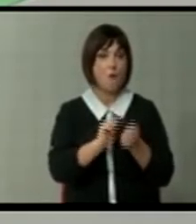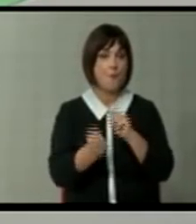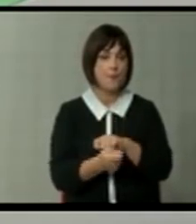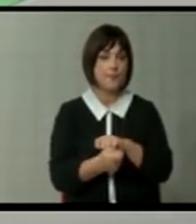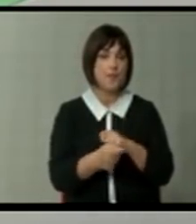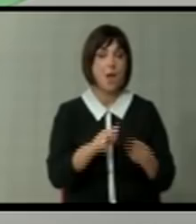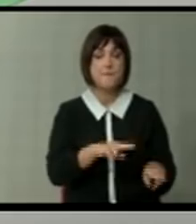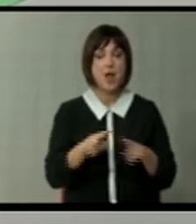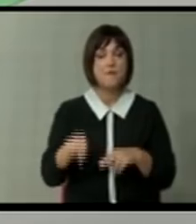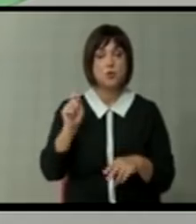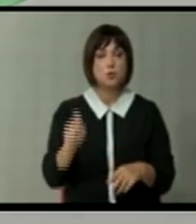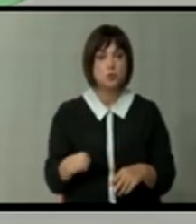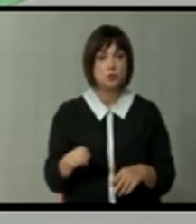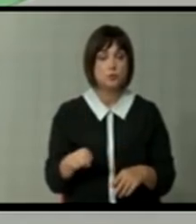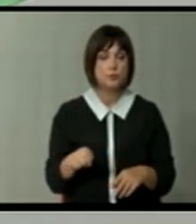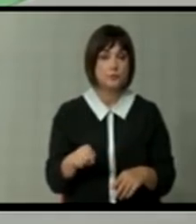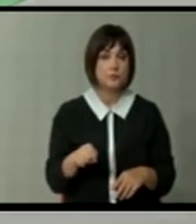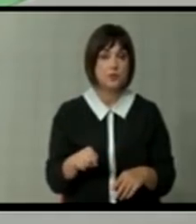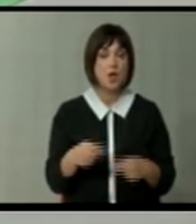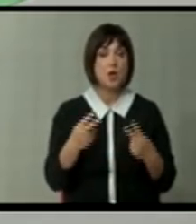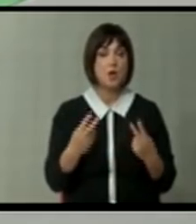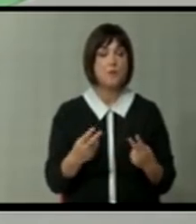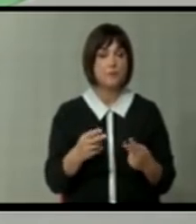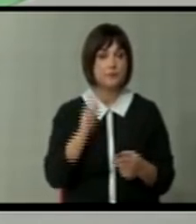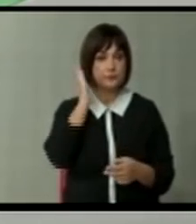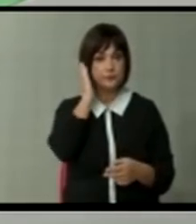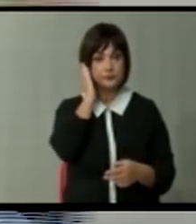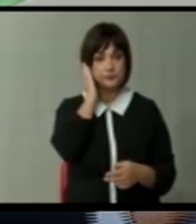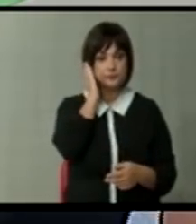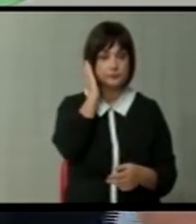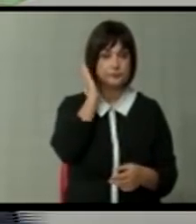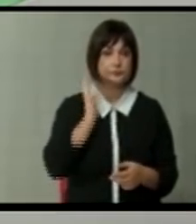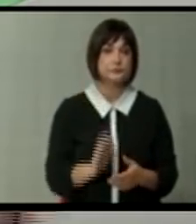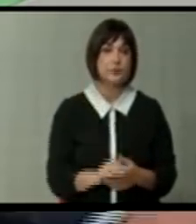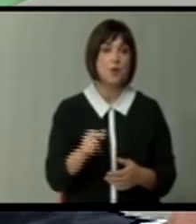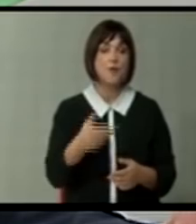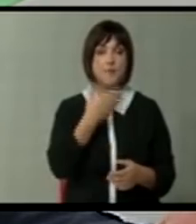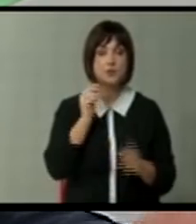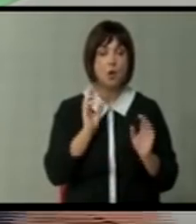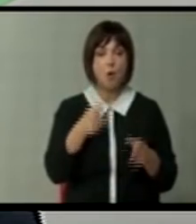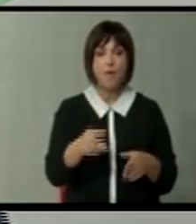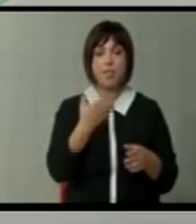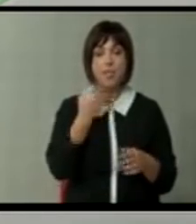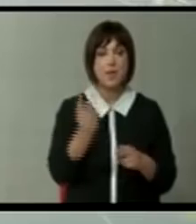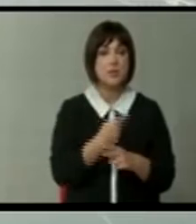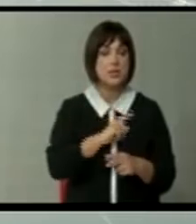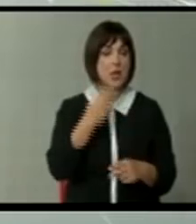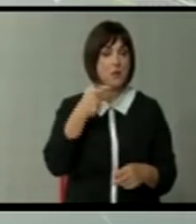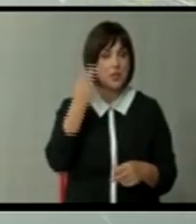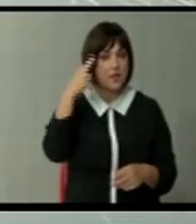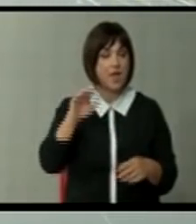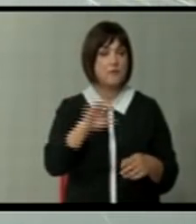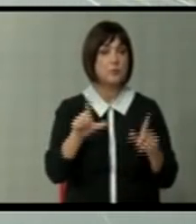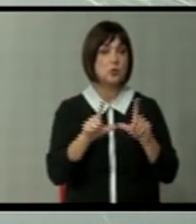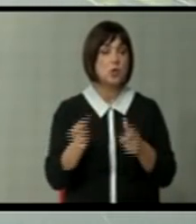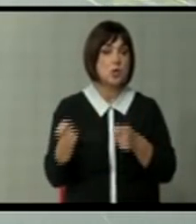правосудството, као елементарно, клучен темел. Без не... Без тоа немате држава. Добро, но не е непознато Европска